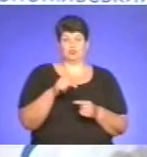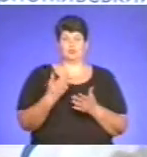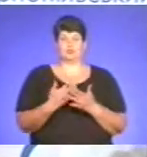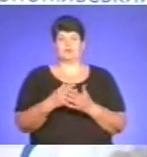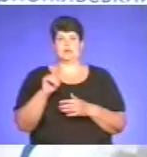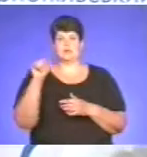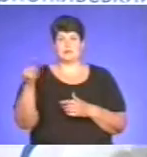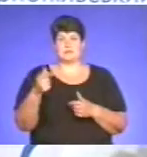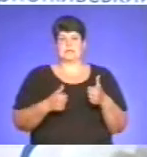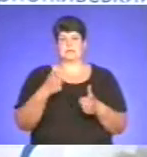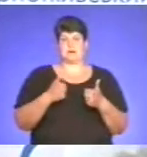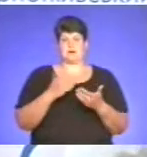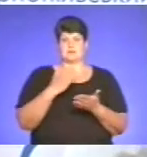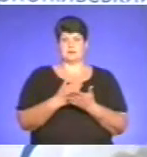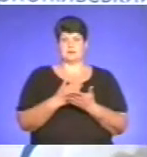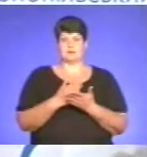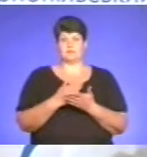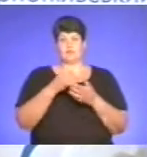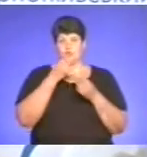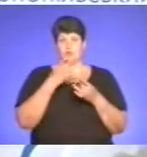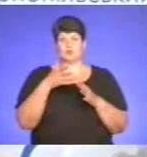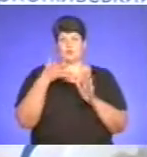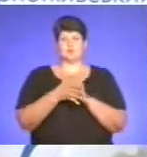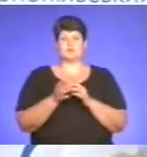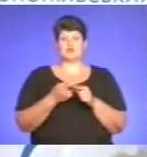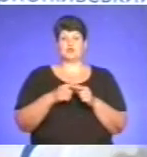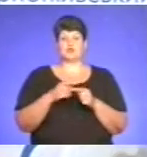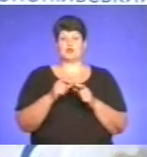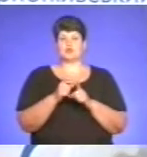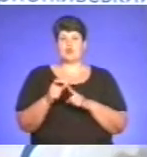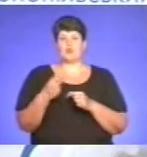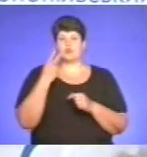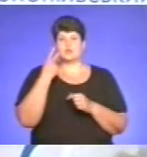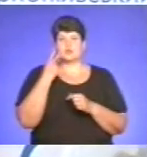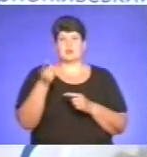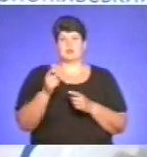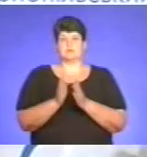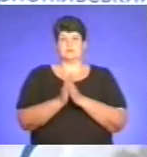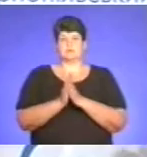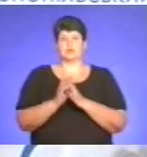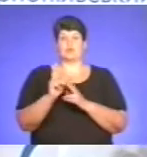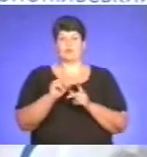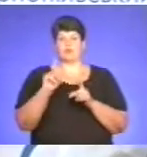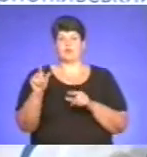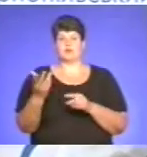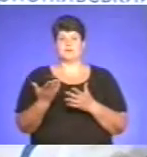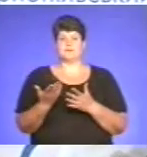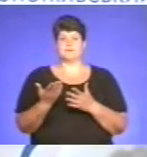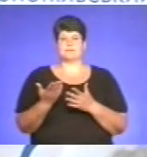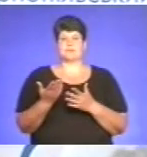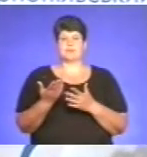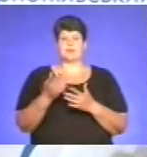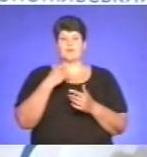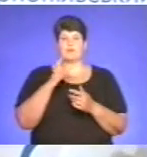таке змагання відбувається, такому хорошому розумінні цього слова, але постійно ми воюємо, до кого не поїде. І вони кажуть,